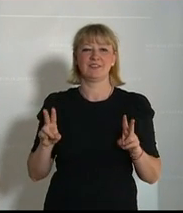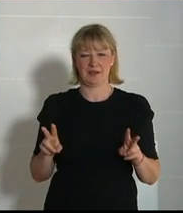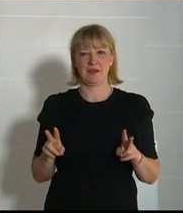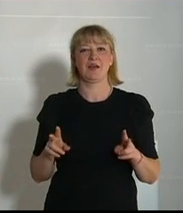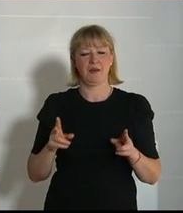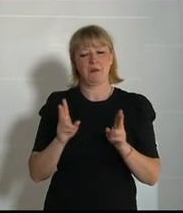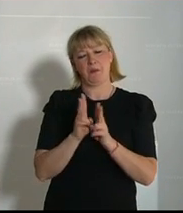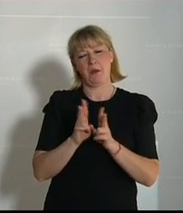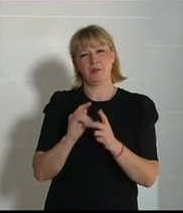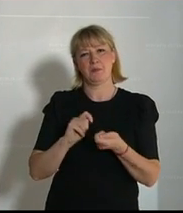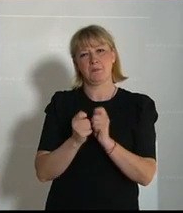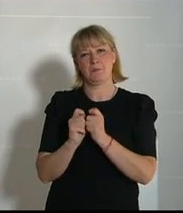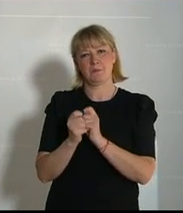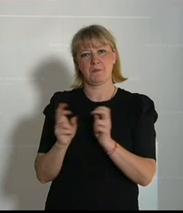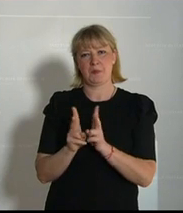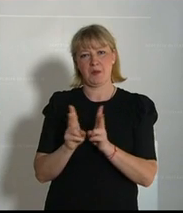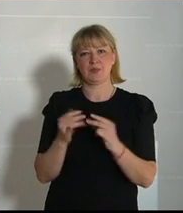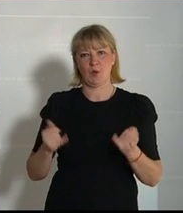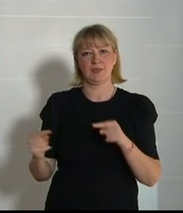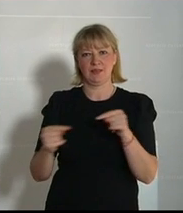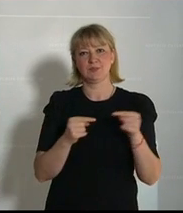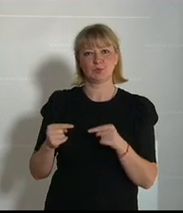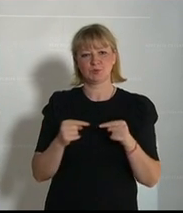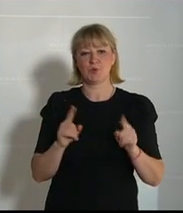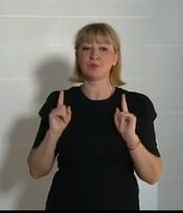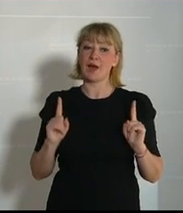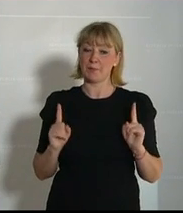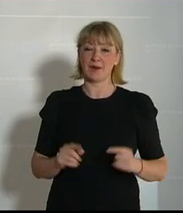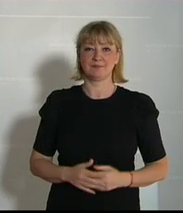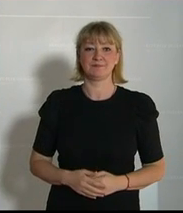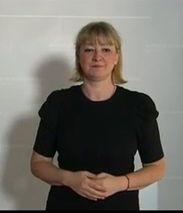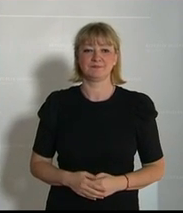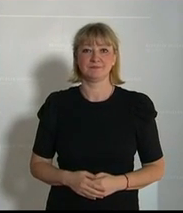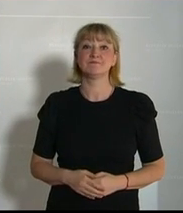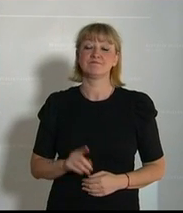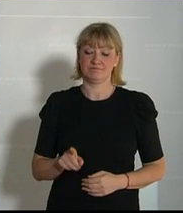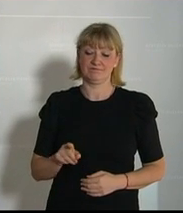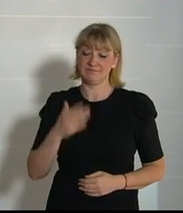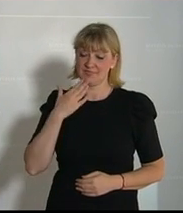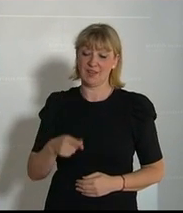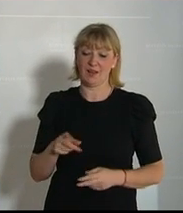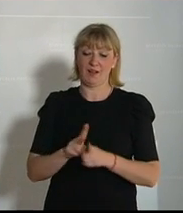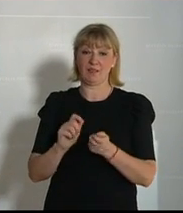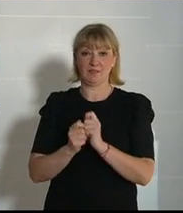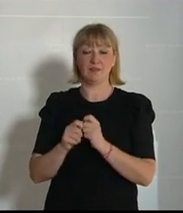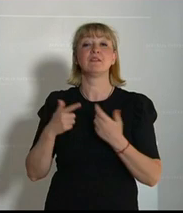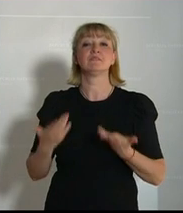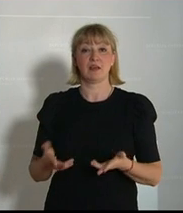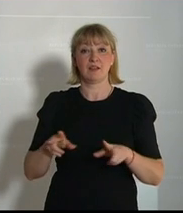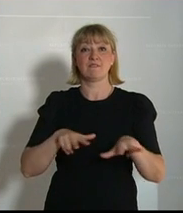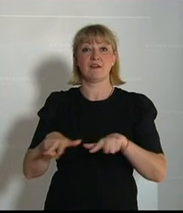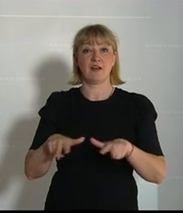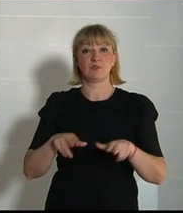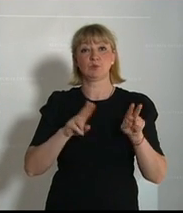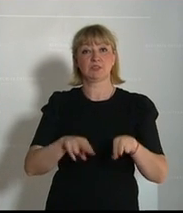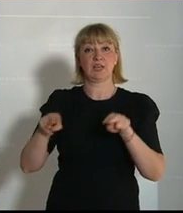kleine Änderungen, die wir heute diskutieren, aber sie tragen dazu bei, dass die Verwaltungsgerichtsbarkeit